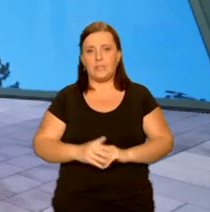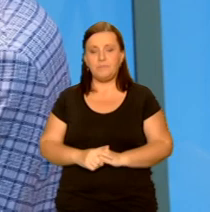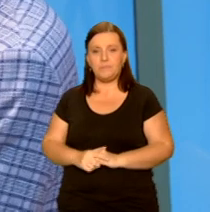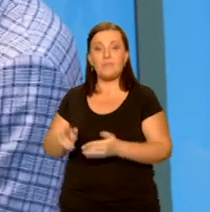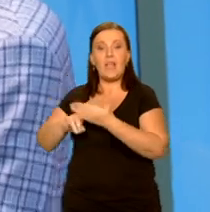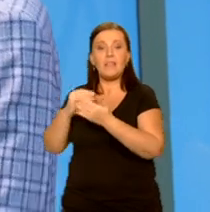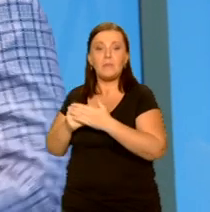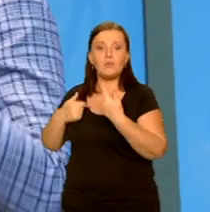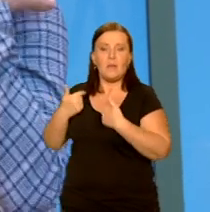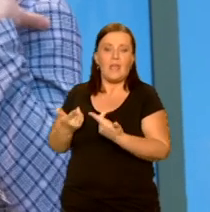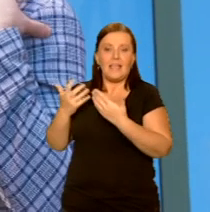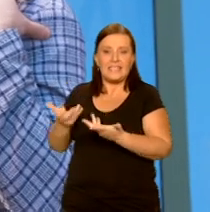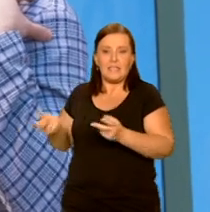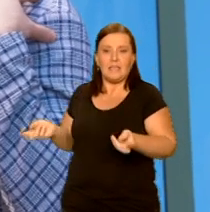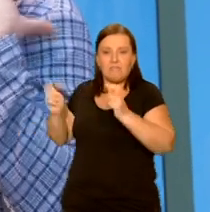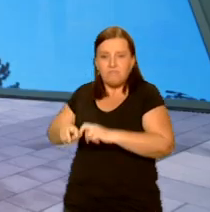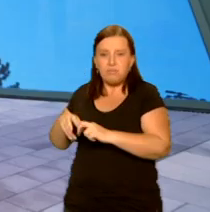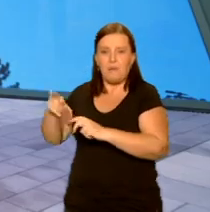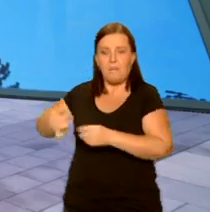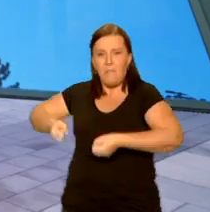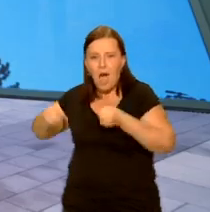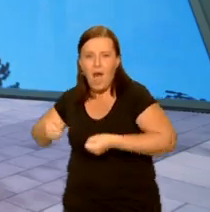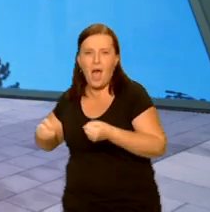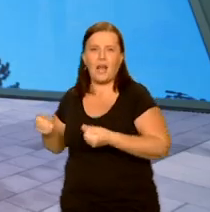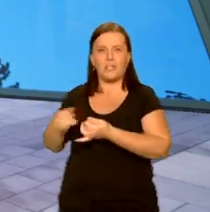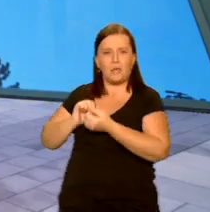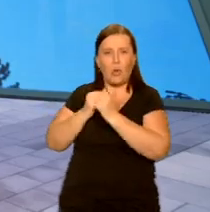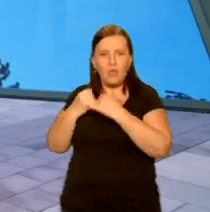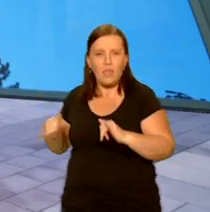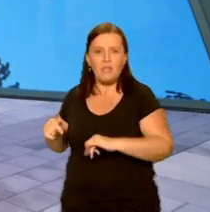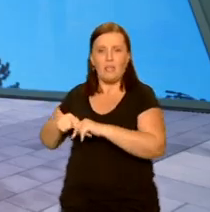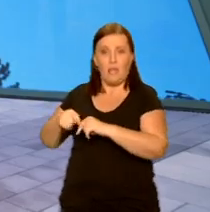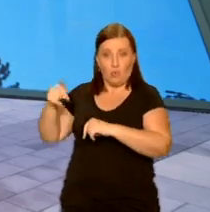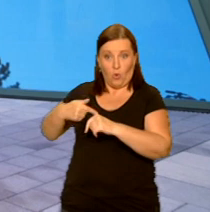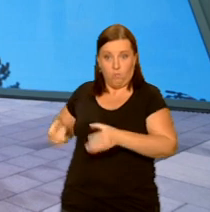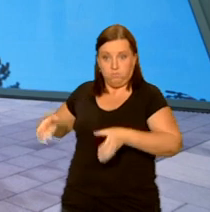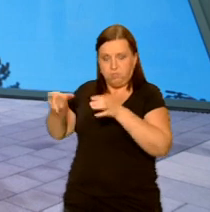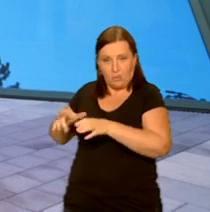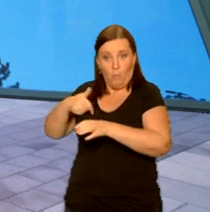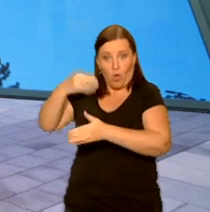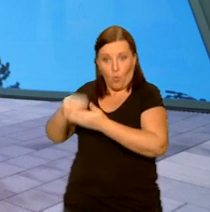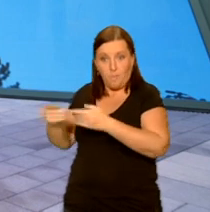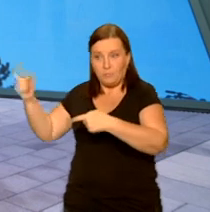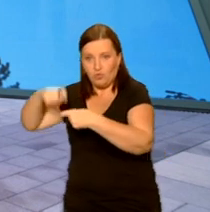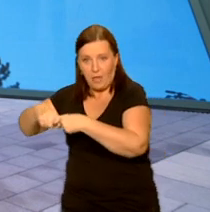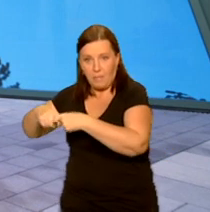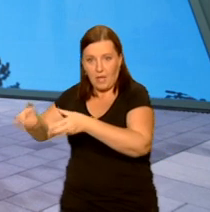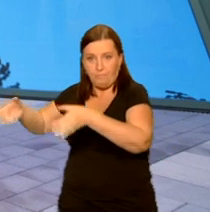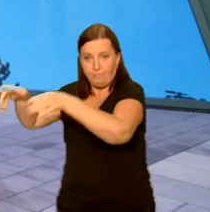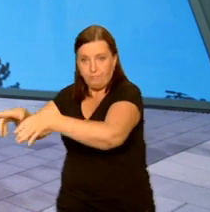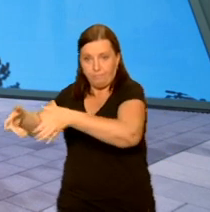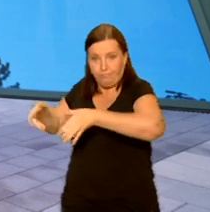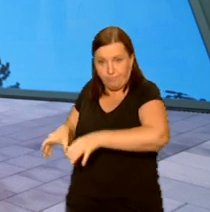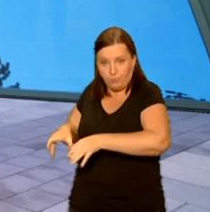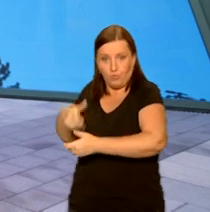jakieś bagaże. Na plecach ciężko wozić, dlatego możemy sobie kupić taką przyczepkę, zamontować do zwykłego roweru i do tej